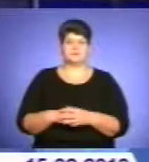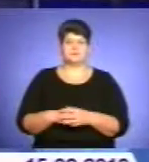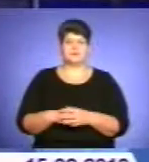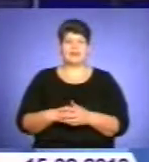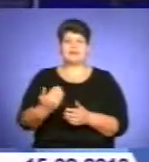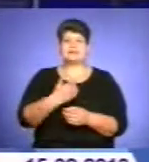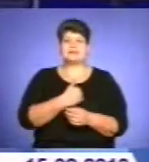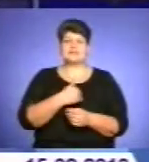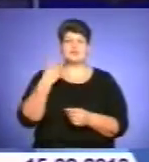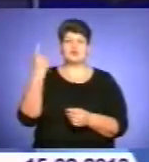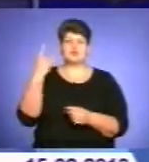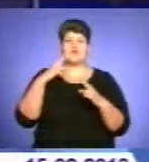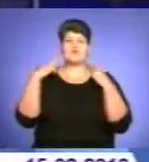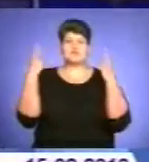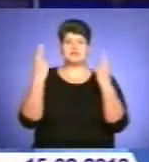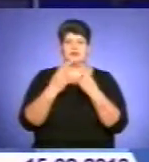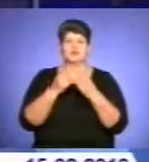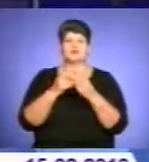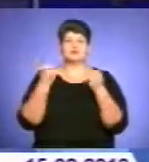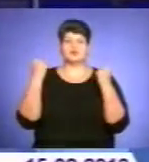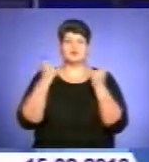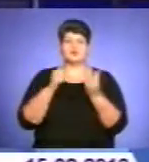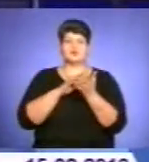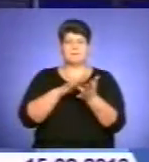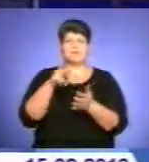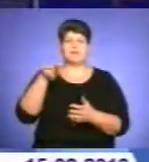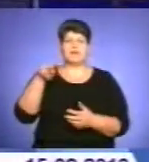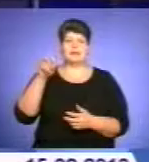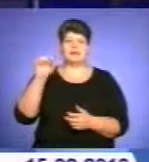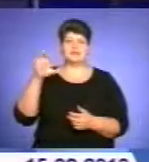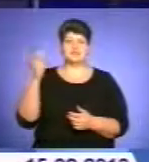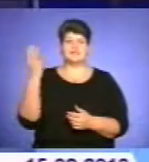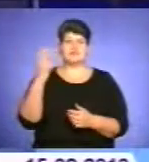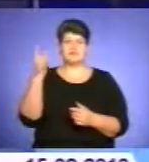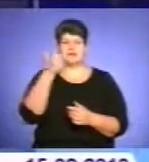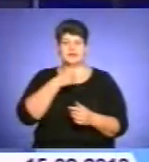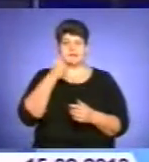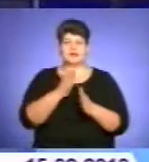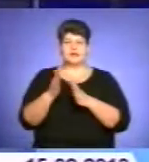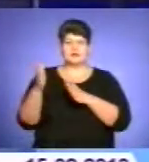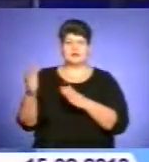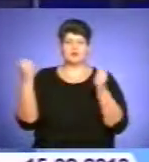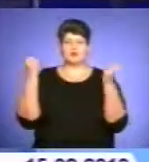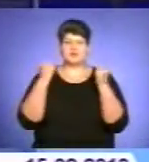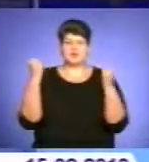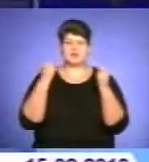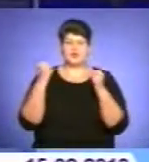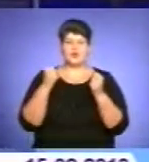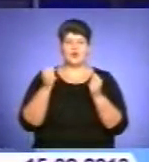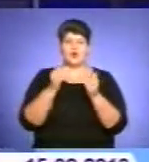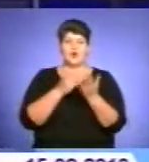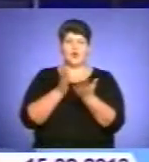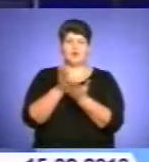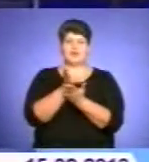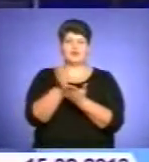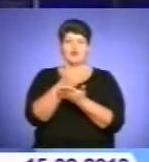ініціативи обласної федерації спортивного туризму «Пласту» четвертий рік поспіль тривають змагання спортивного орієнтування «Снігохід». Цього